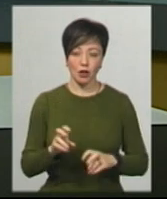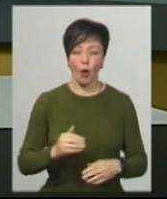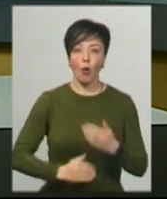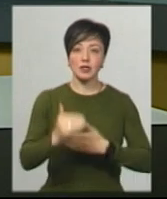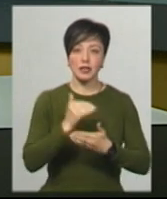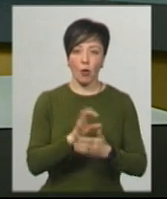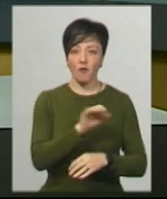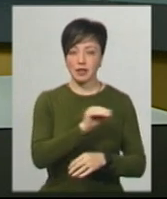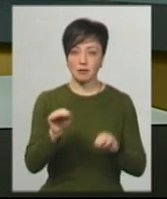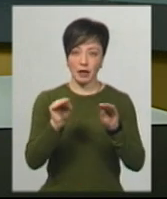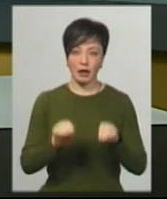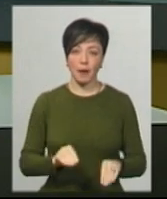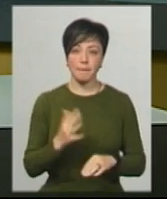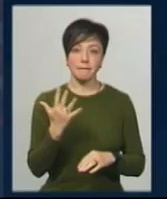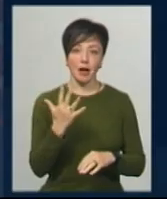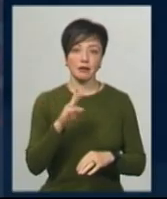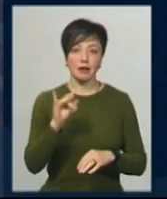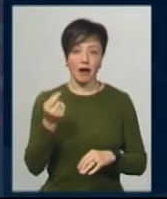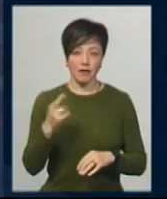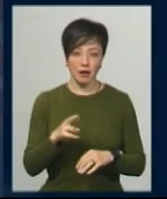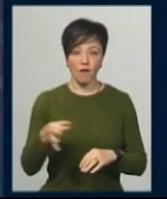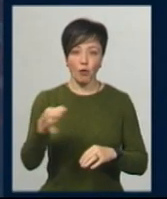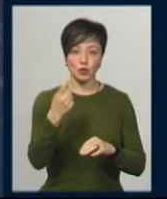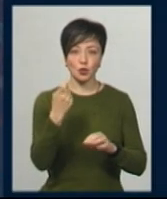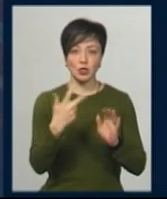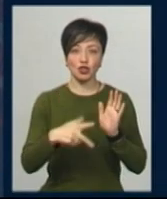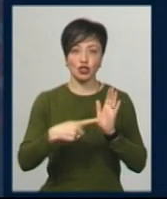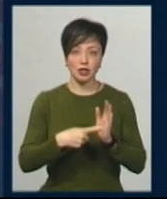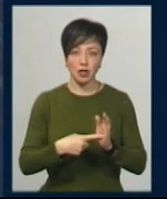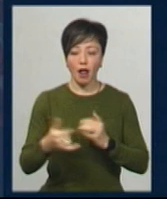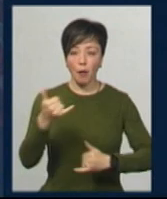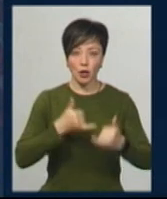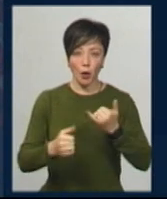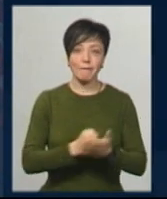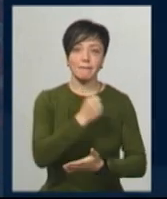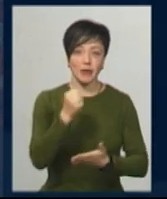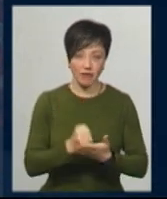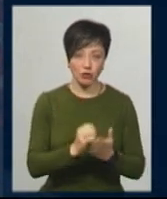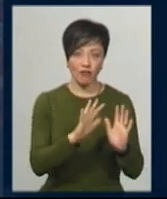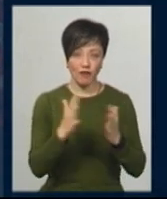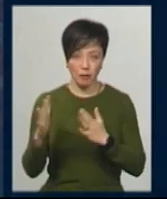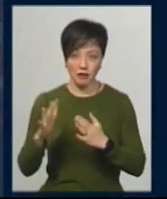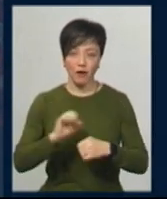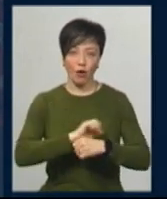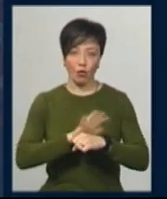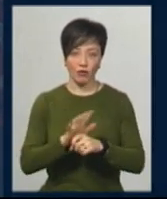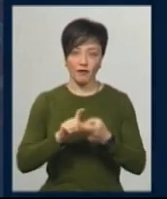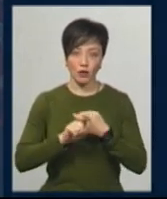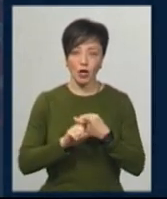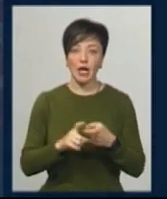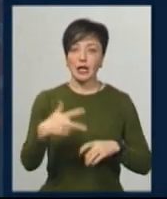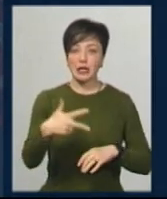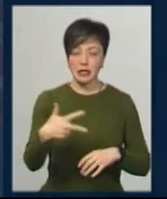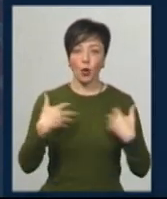даними, на цю годину, 5 травня, в області 136 лабораторно підтверджених випадків на COVID-19. З них